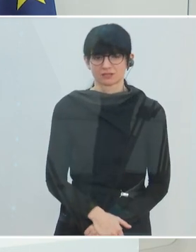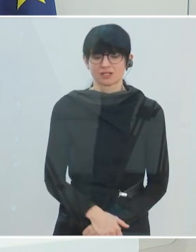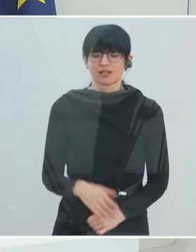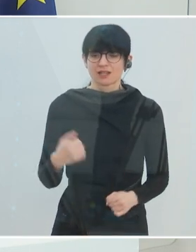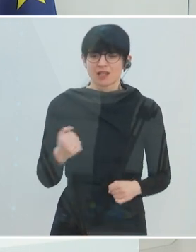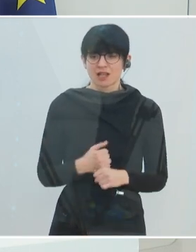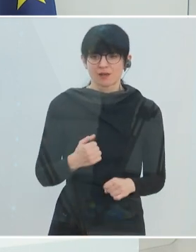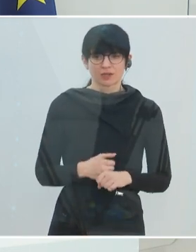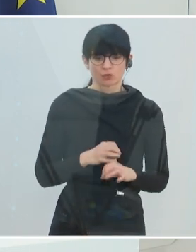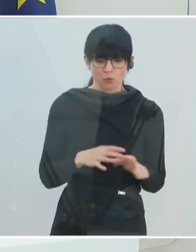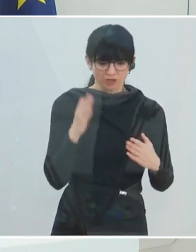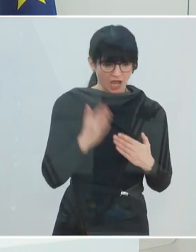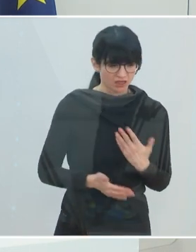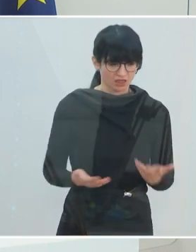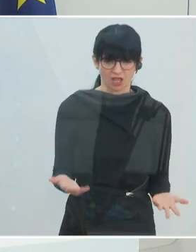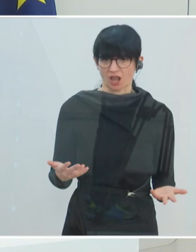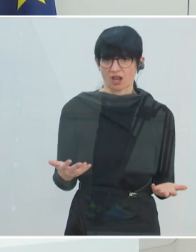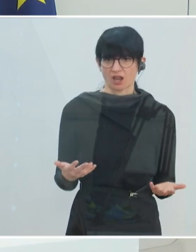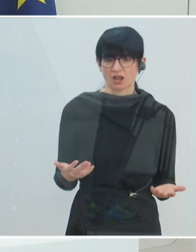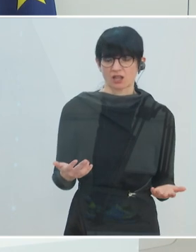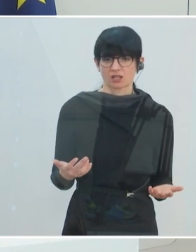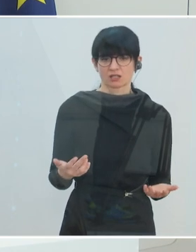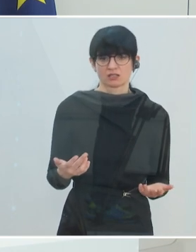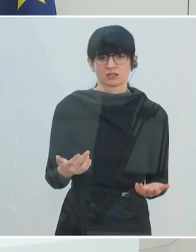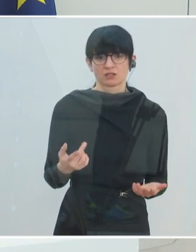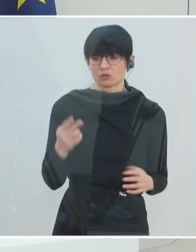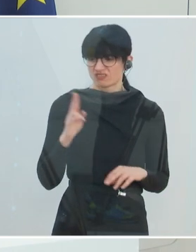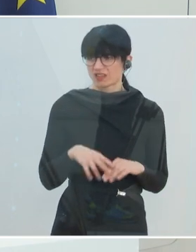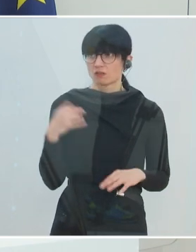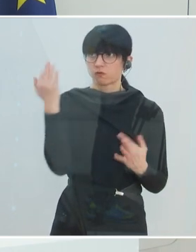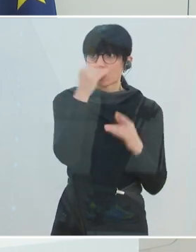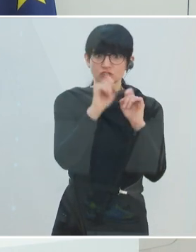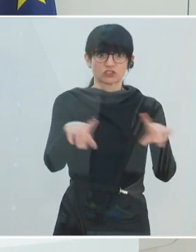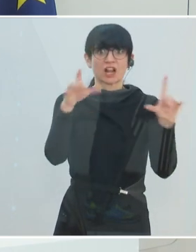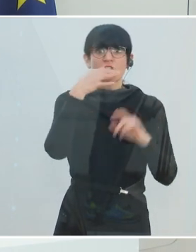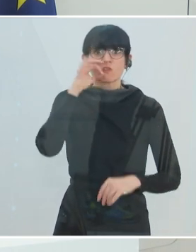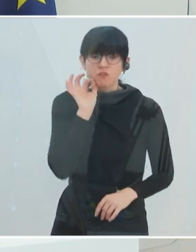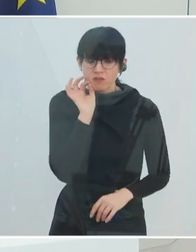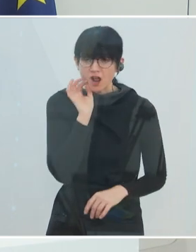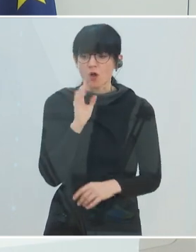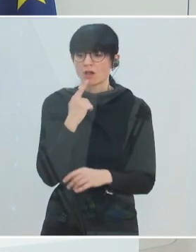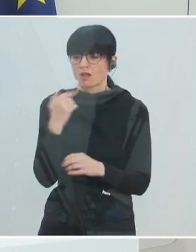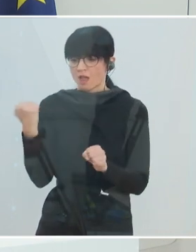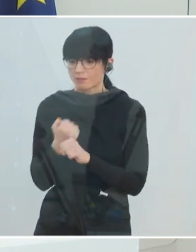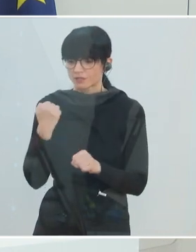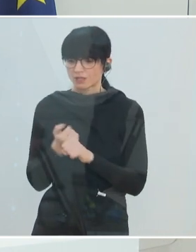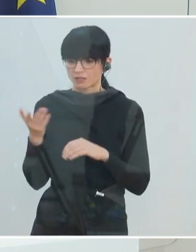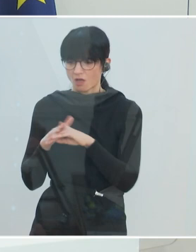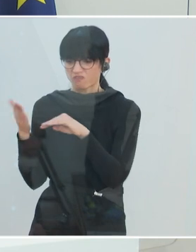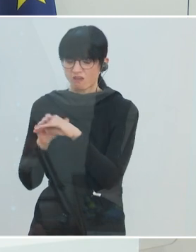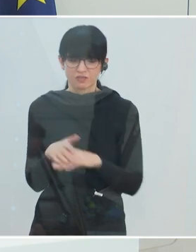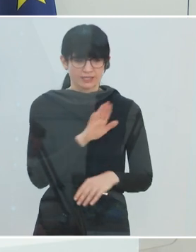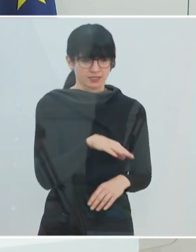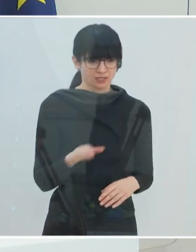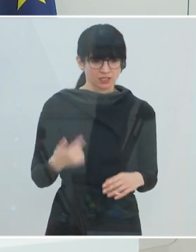quasi nicht auf. Und wenn man jetzt noch eine Frau hier vielleicht in den Fokus nimmt, die noch zusätzlich Kinder hat, die auch